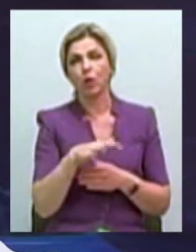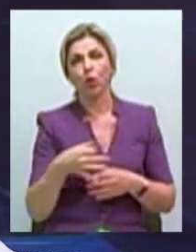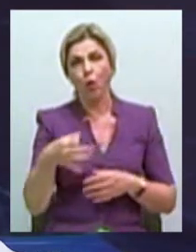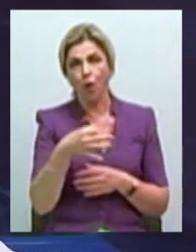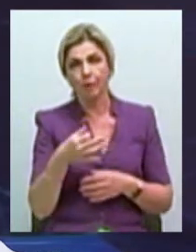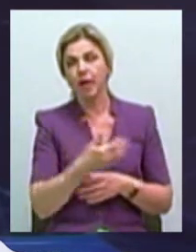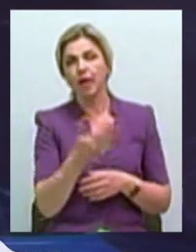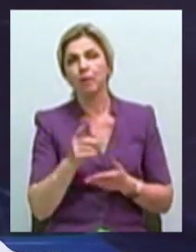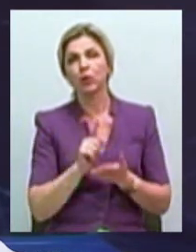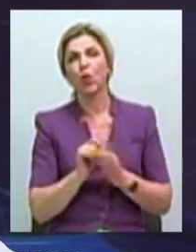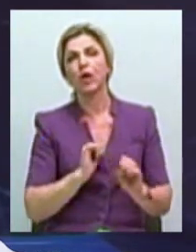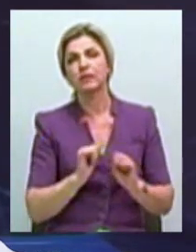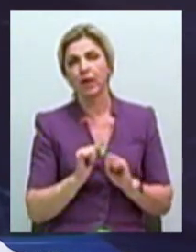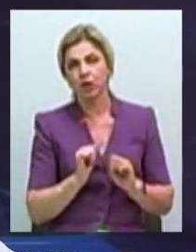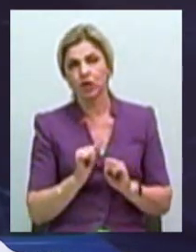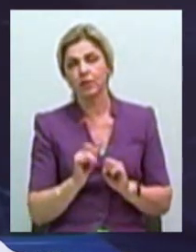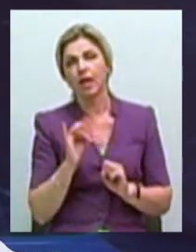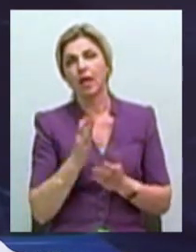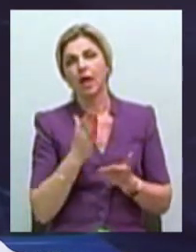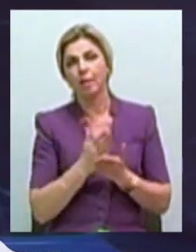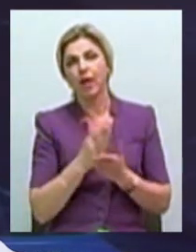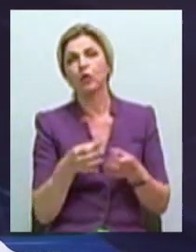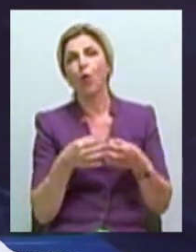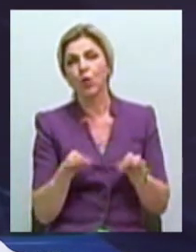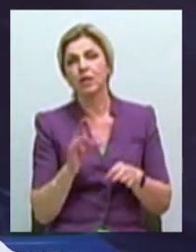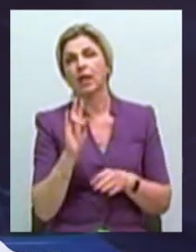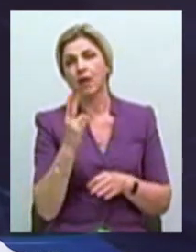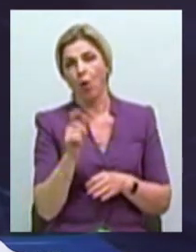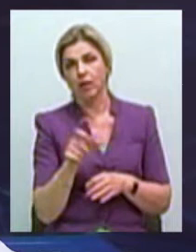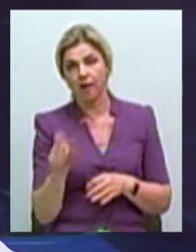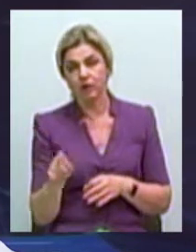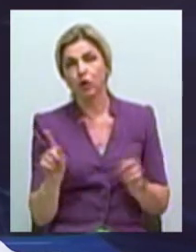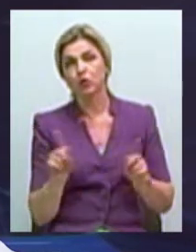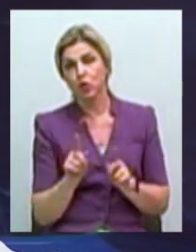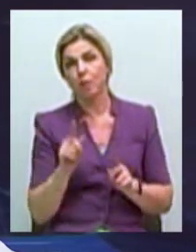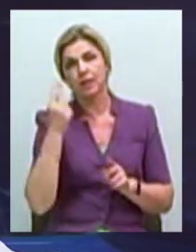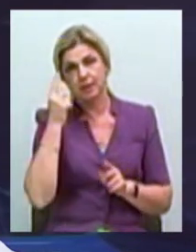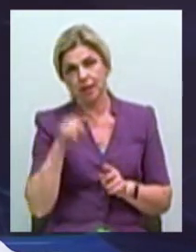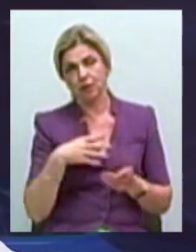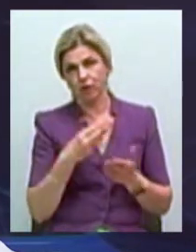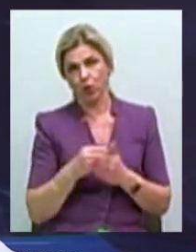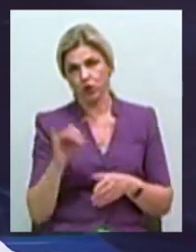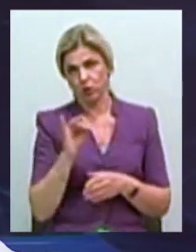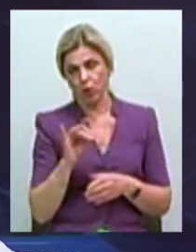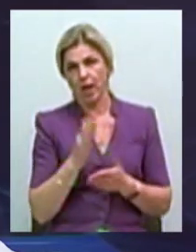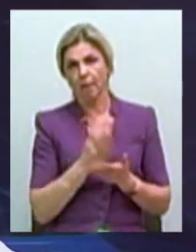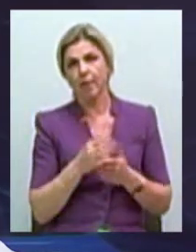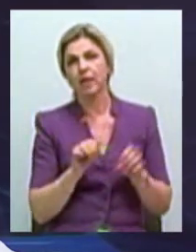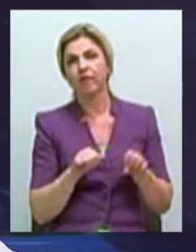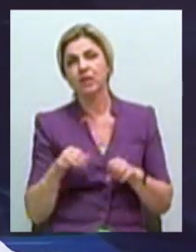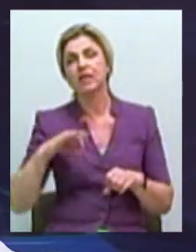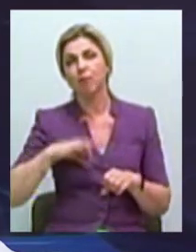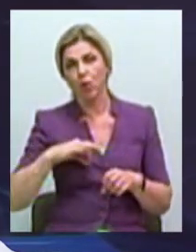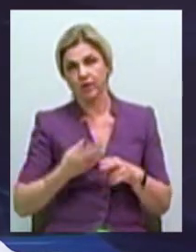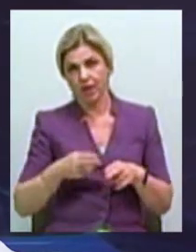должны распоряжаться и иметь к ним доступ николаевцы для того, чтобы знать свою историю, иметь возможность воспользоваться этими